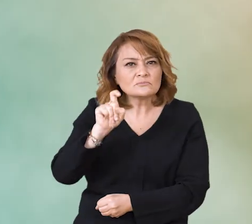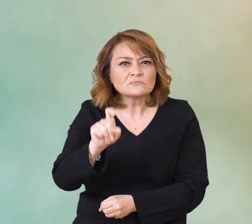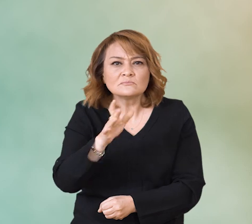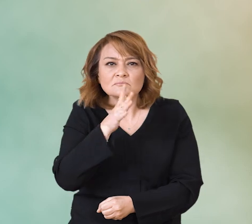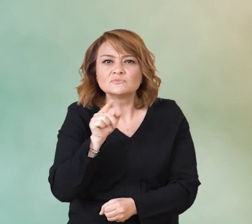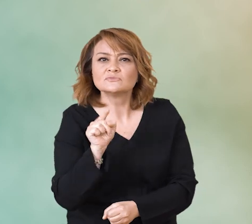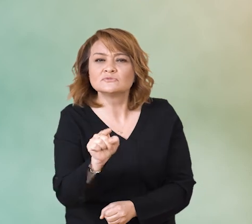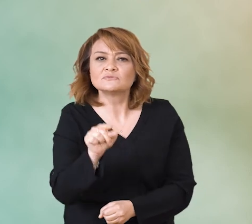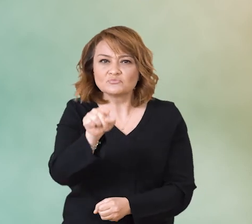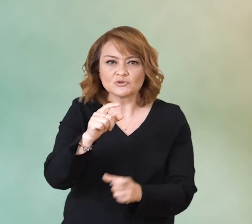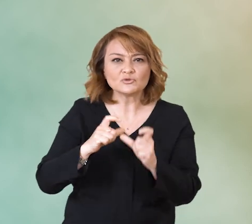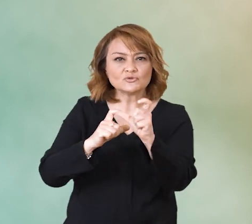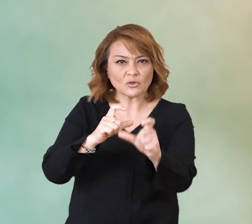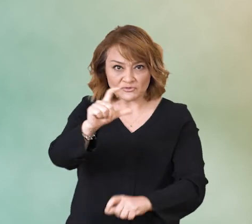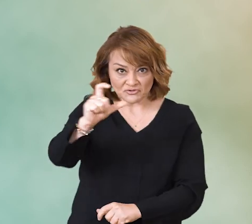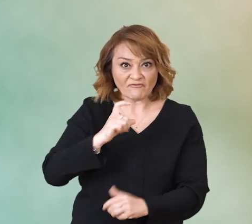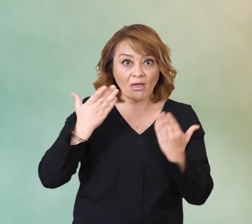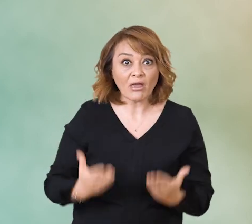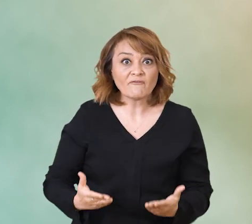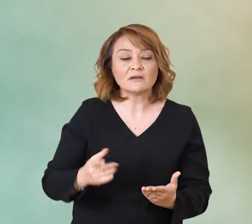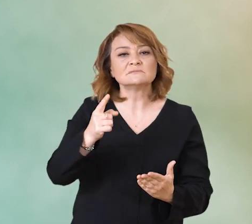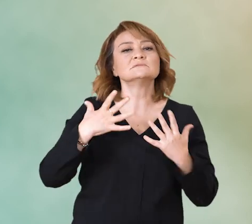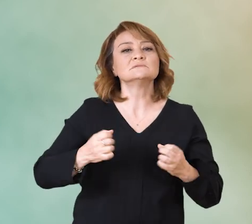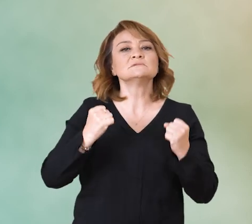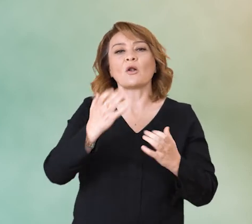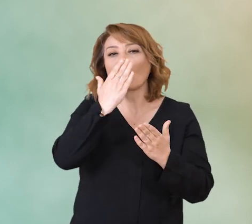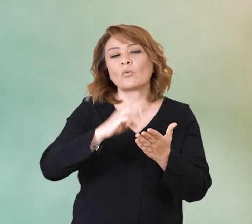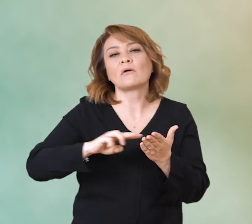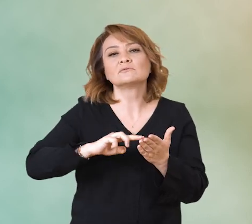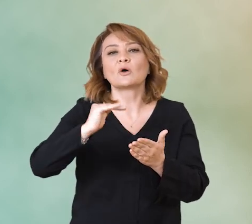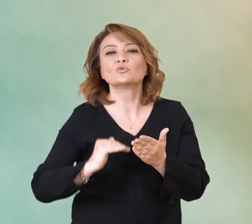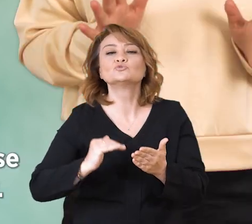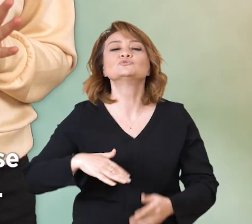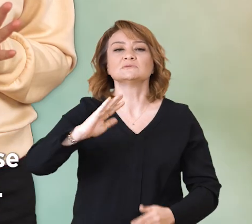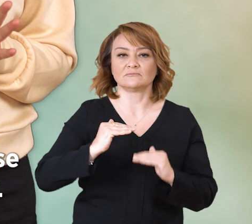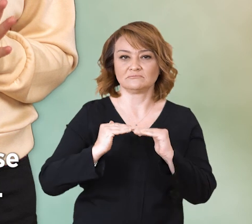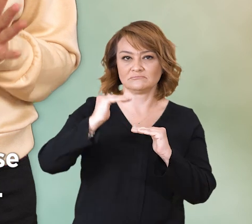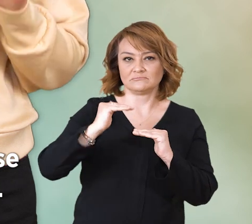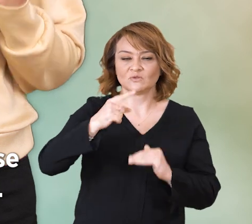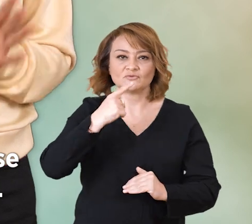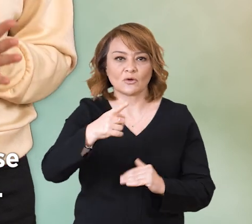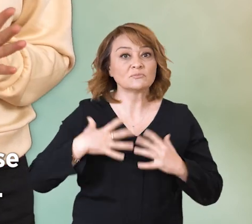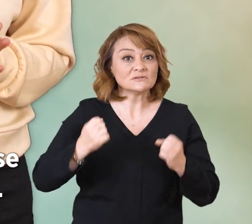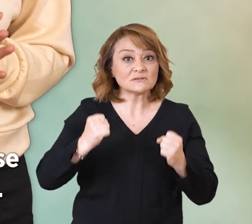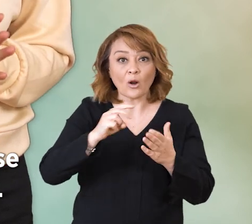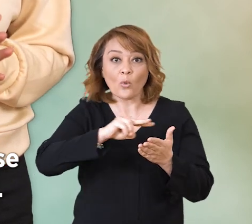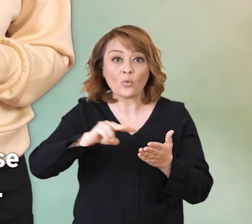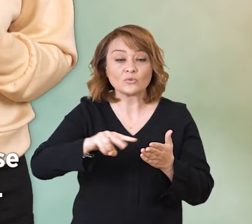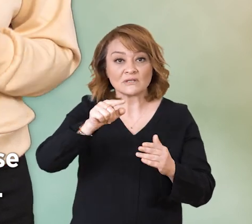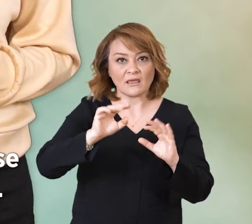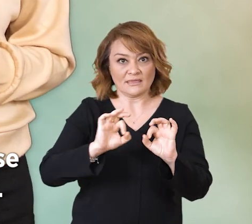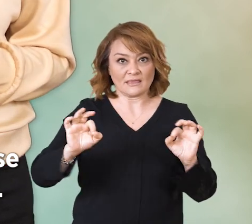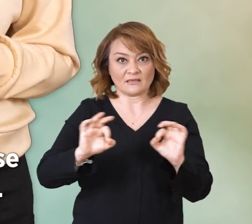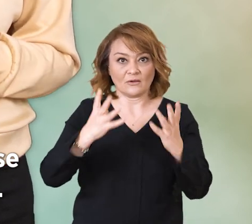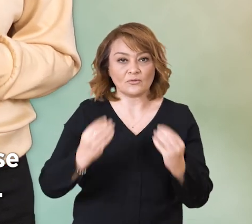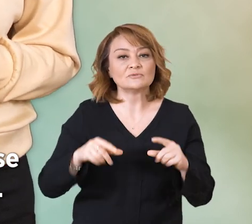Bu sorulara cevabınız evet ve sağlık okuryazarlığınız düşük olmayan bir seviyededir. Sağlık okuryazarlığınız yeterli seviyede ise